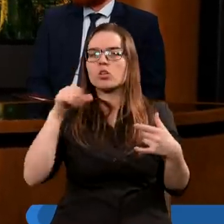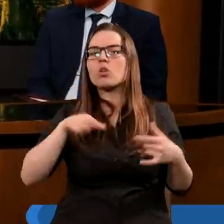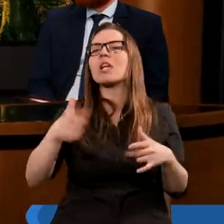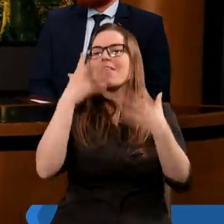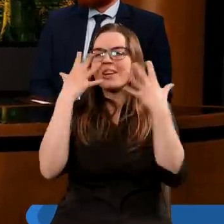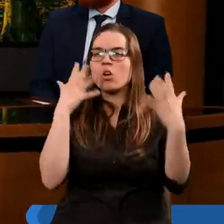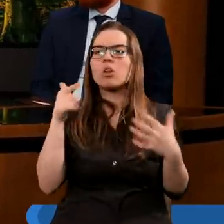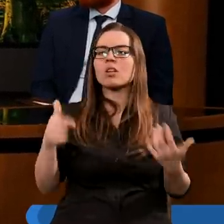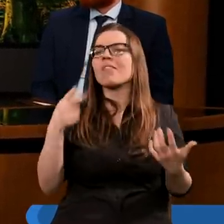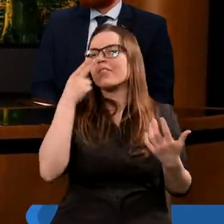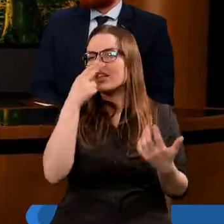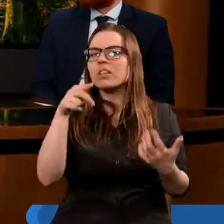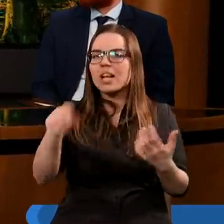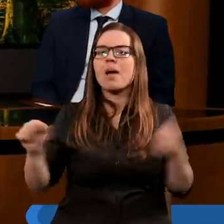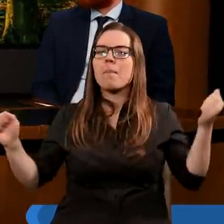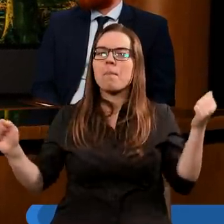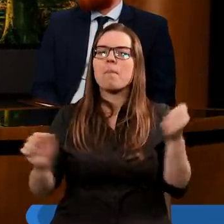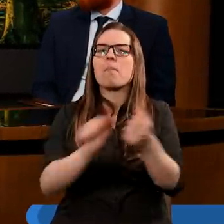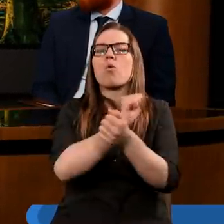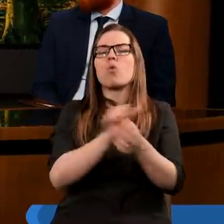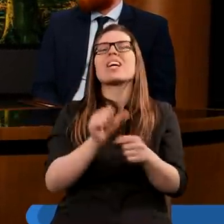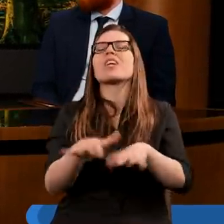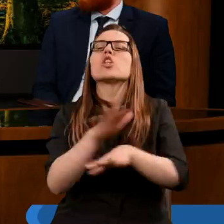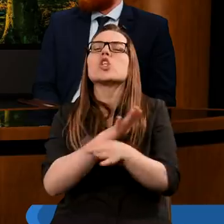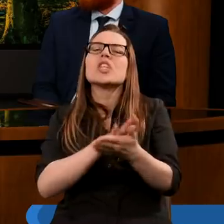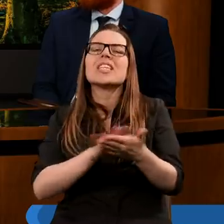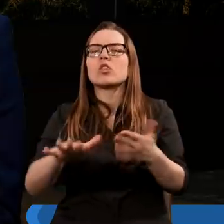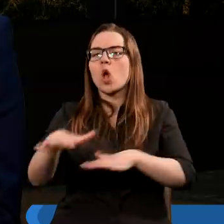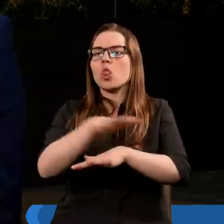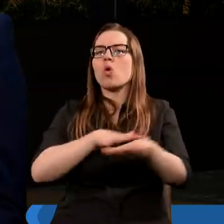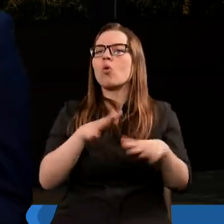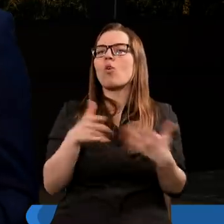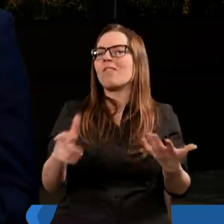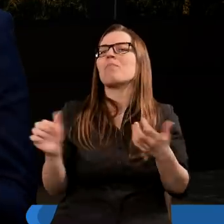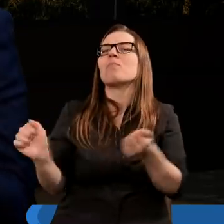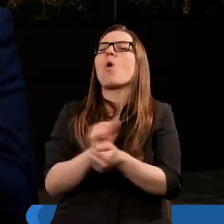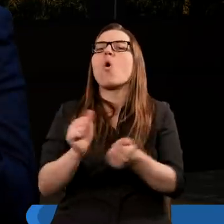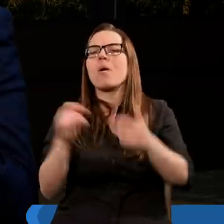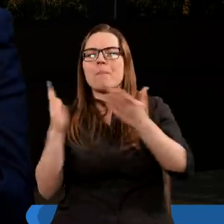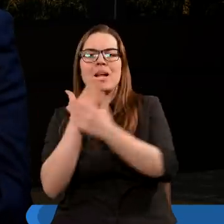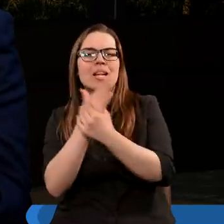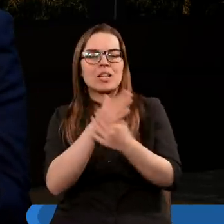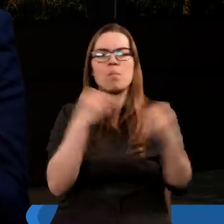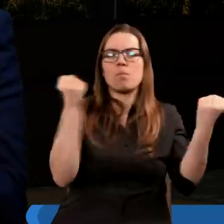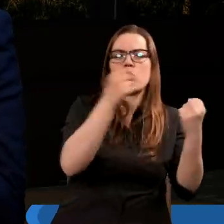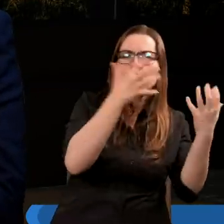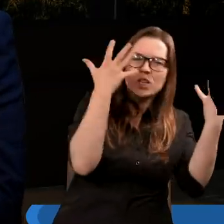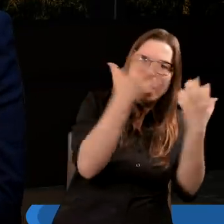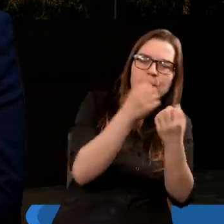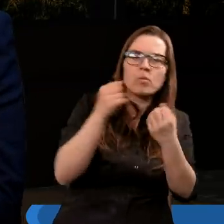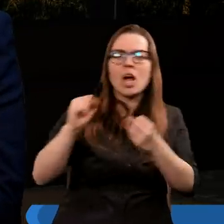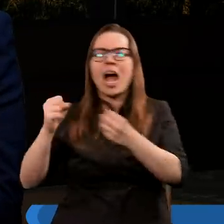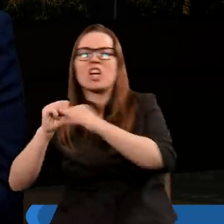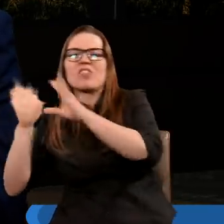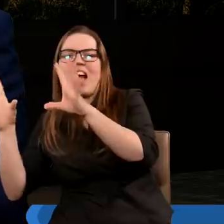wyglądać, widzimy, że ten bój jest czysto duchowym bojem, że ten bój jest bojem między mocami ciemności, między mocami